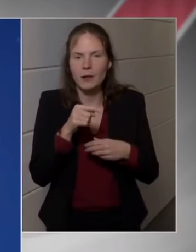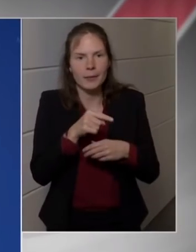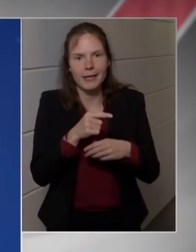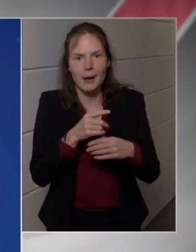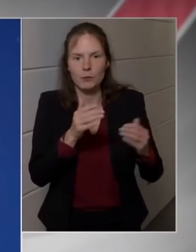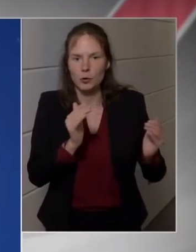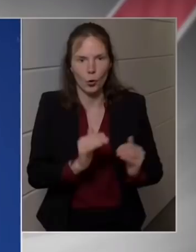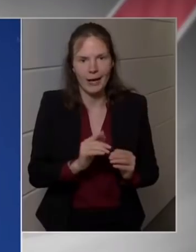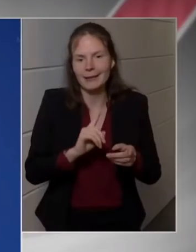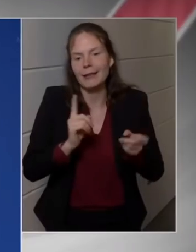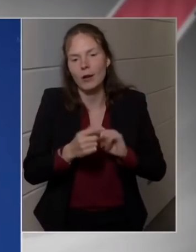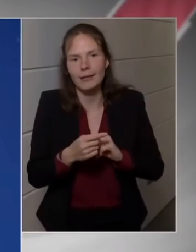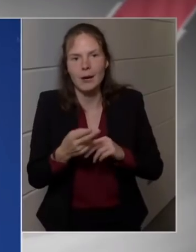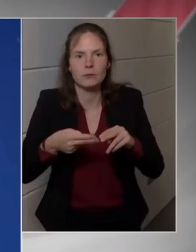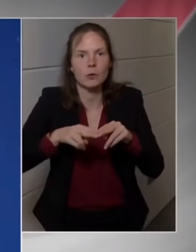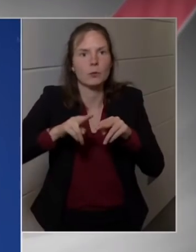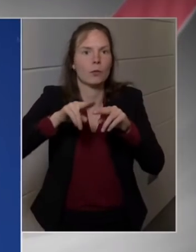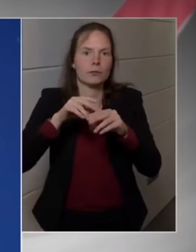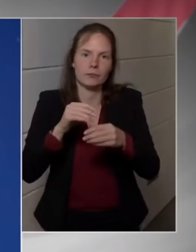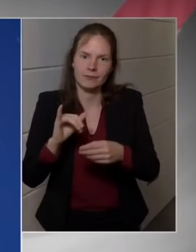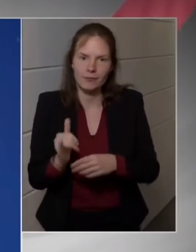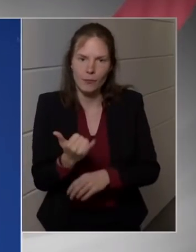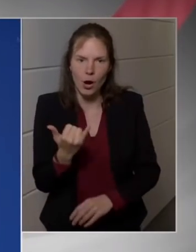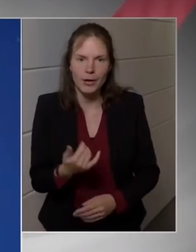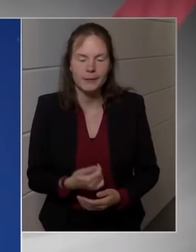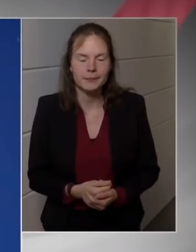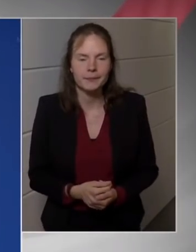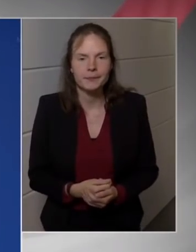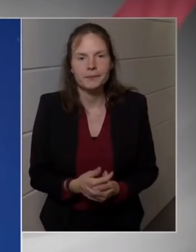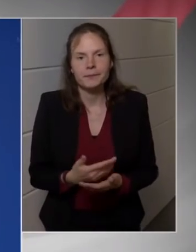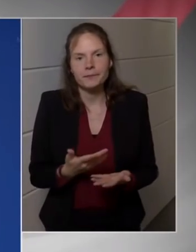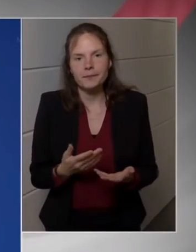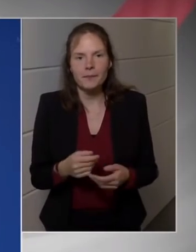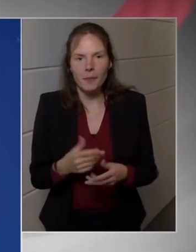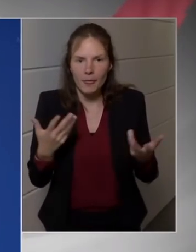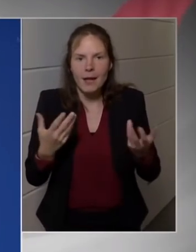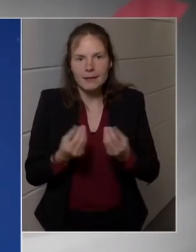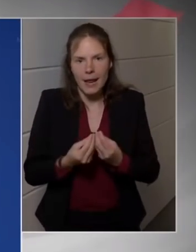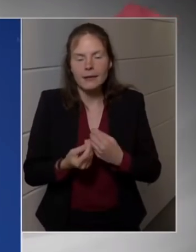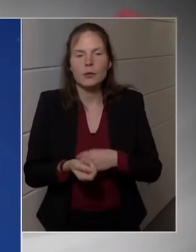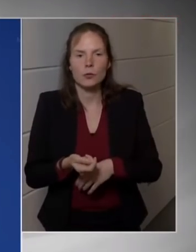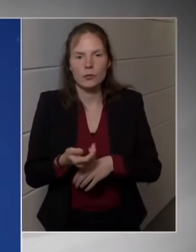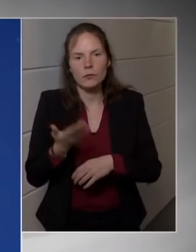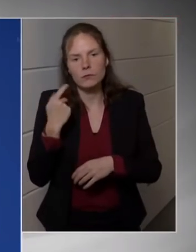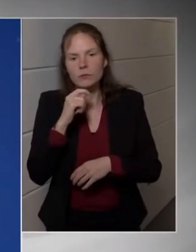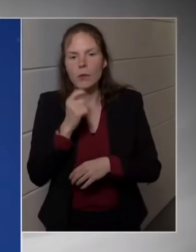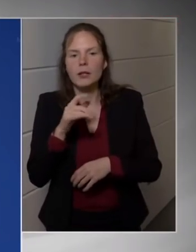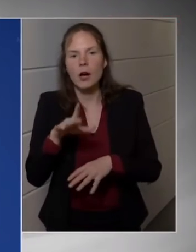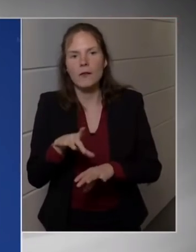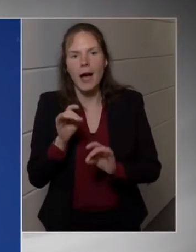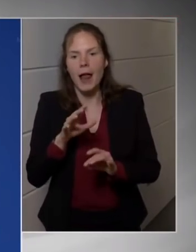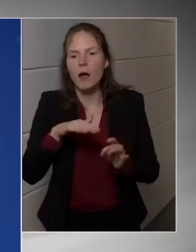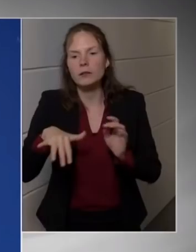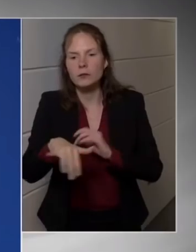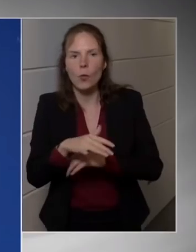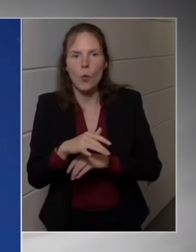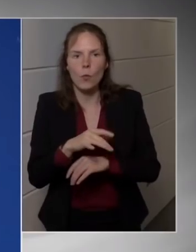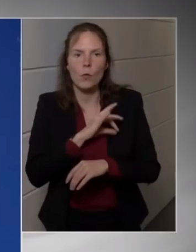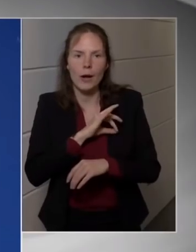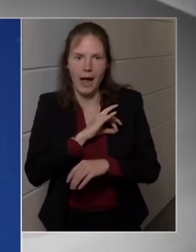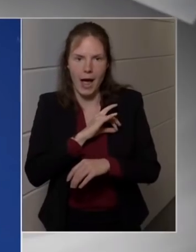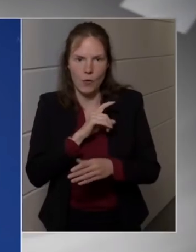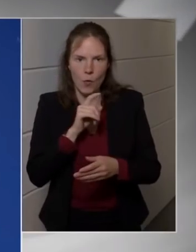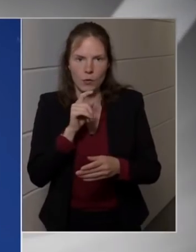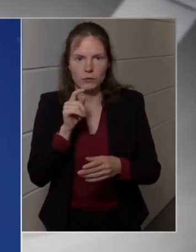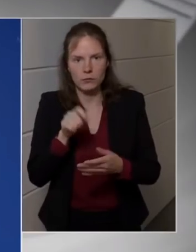következményei a háborúnak szintén súlyosak, különösen megfejelve azzal a brüsszeli politikával, amely nem csökkentett, hanem sokkal